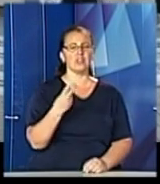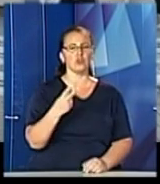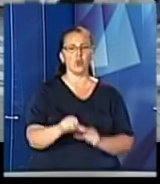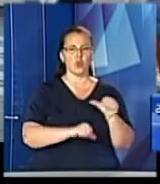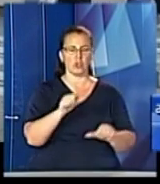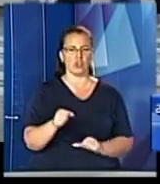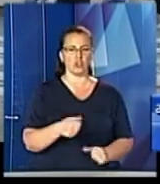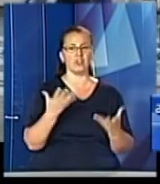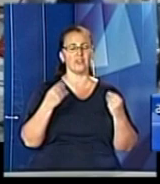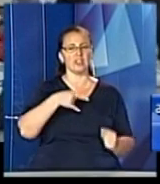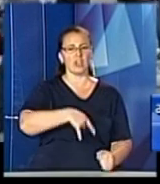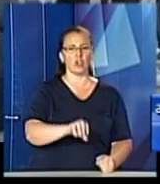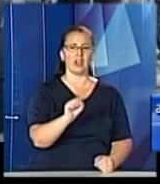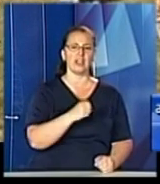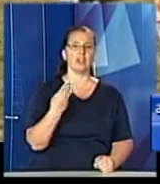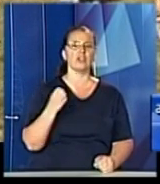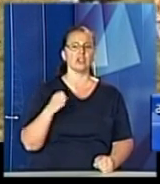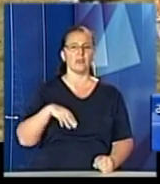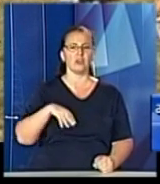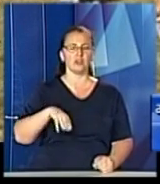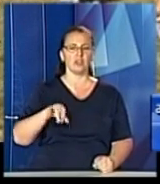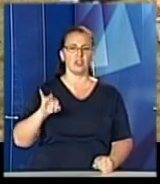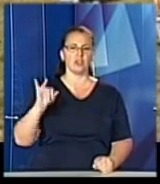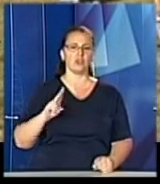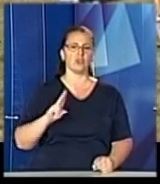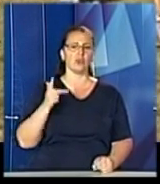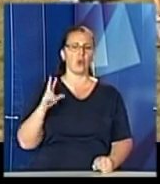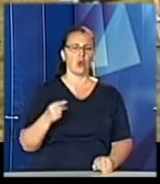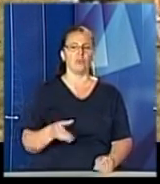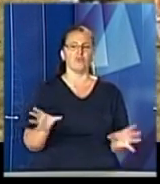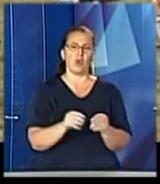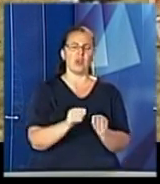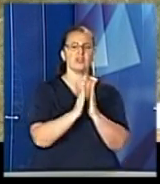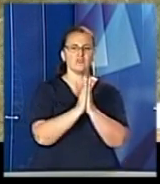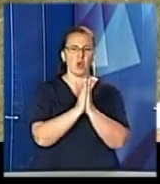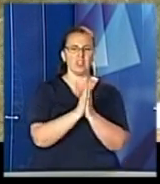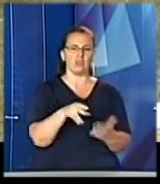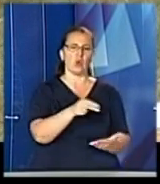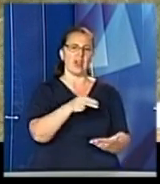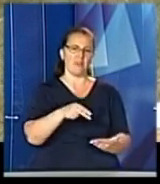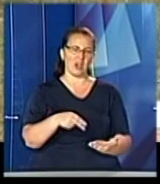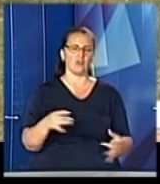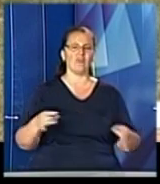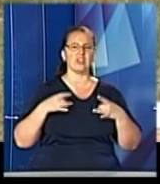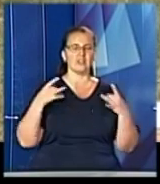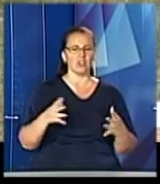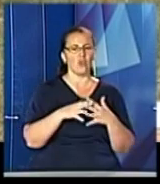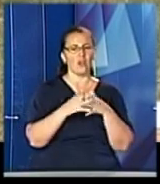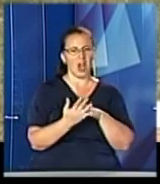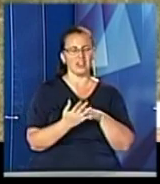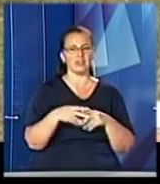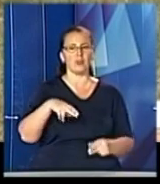річницю від дня народження Андрея Шептицького з молитвою та пензелями в руках відсвяткували на батьківщині митрополита у селі Прилбичі.